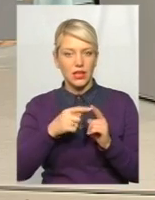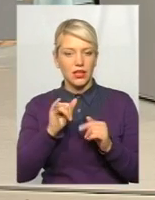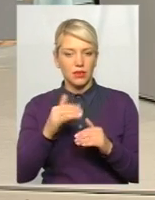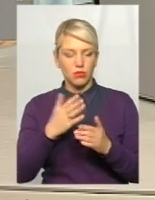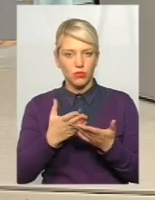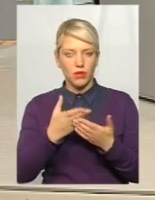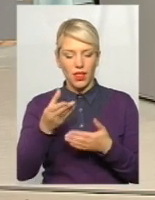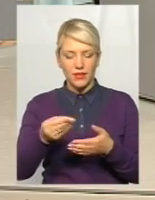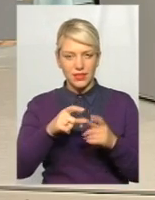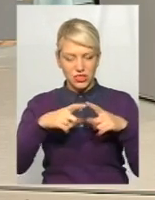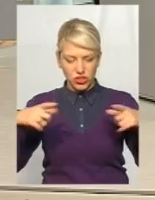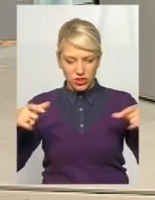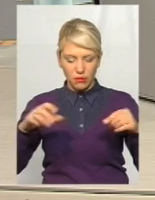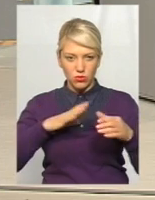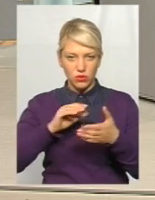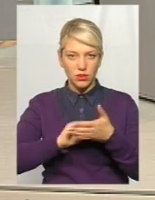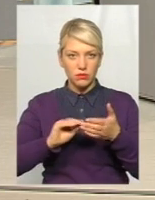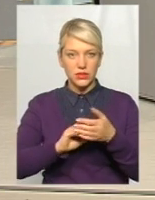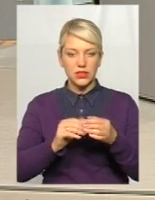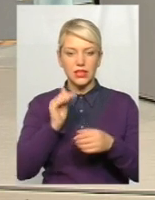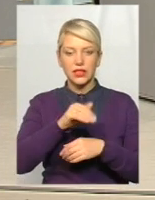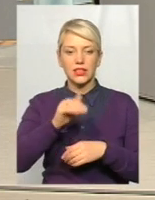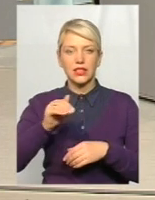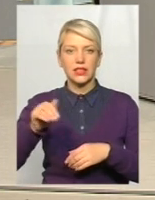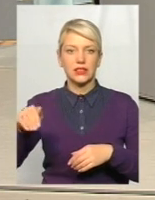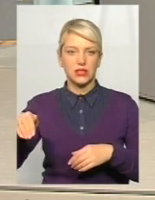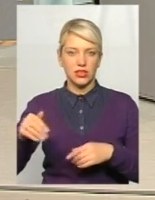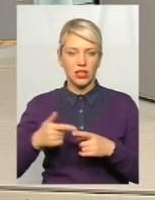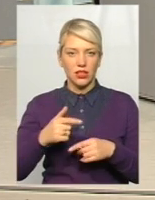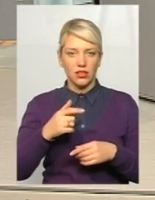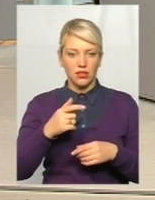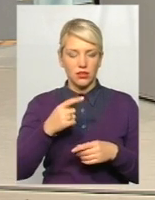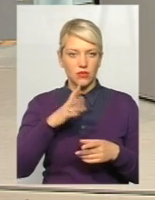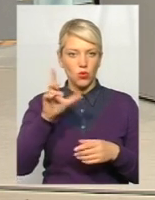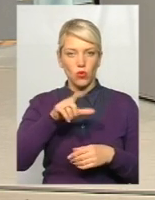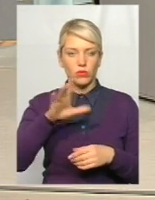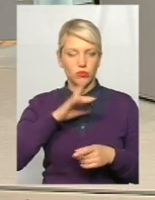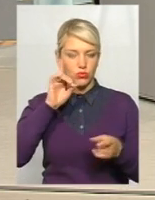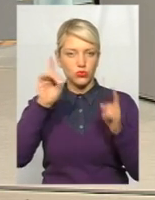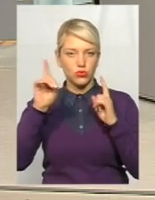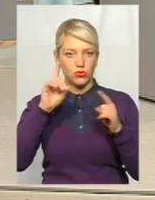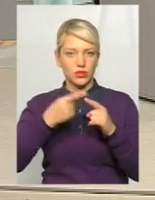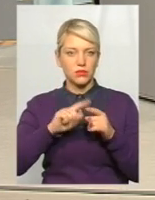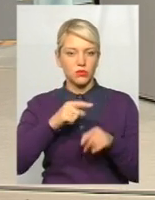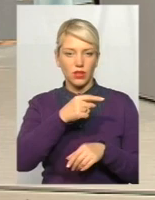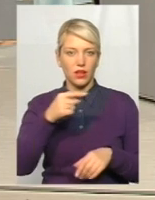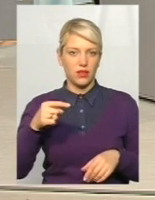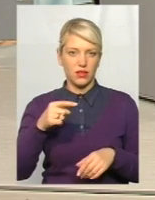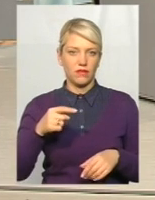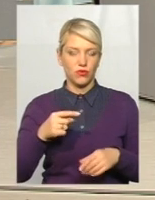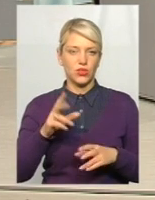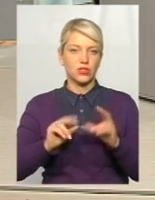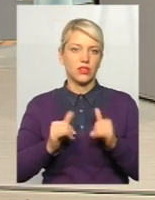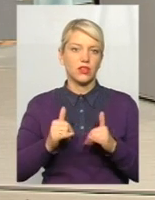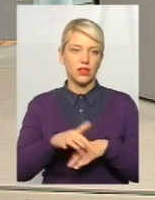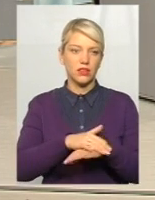приходили платіжки, де було завишено суму кілька разів, які це були соціальні негативні ефекти від того, відповідь. Окрім того, третій аспект, який в